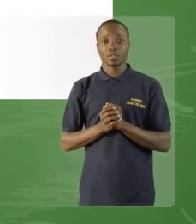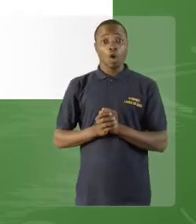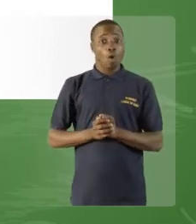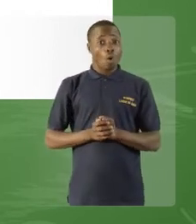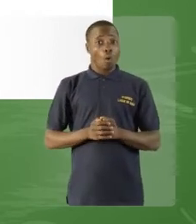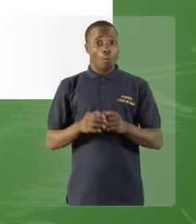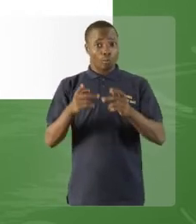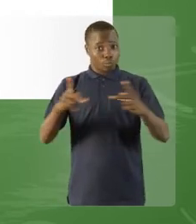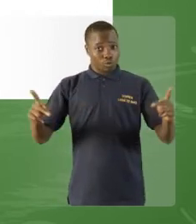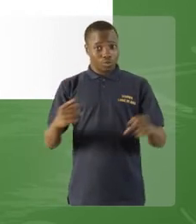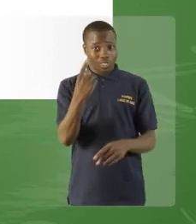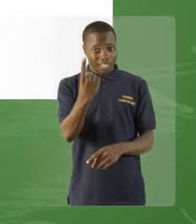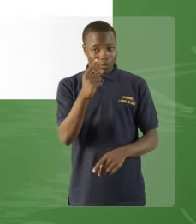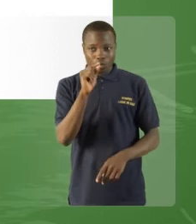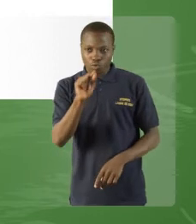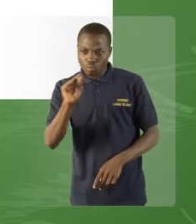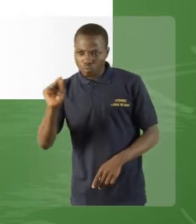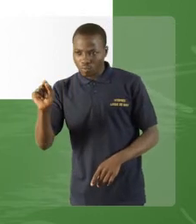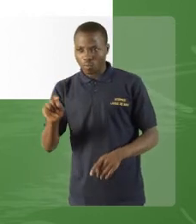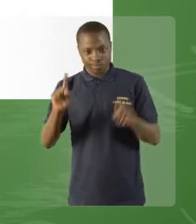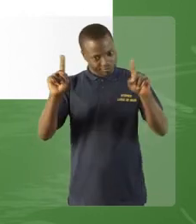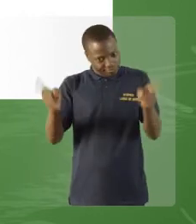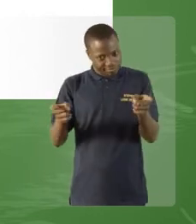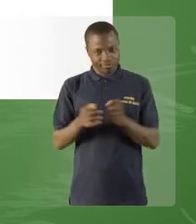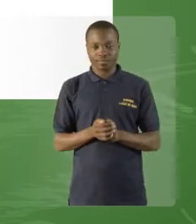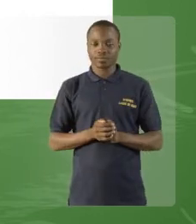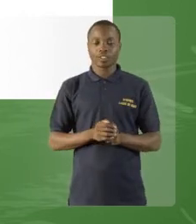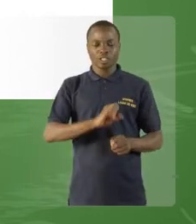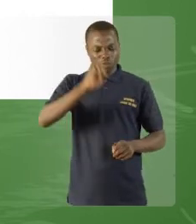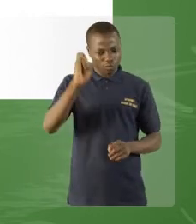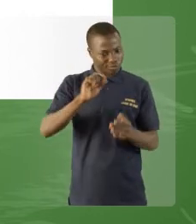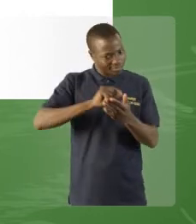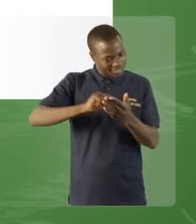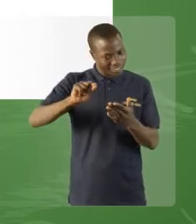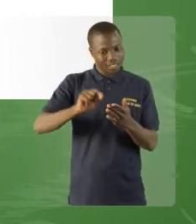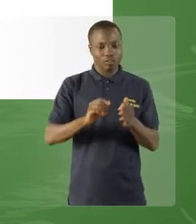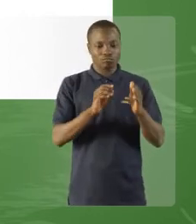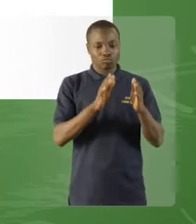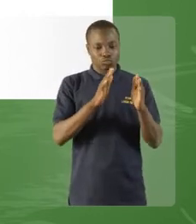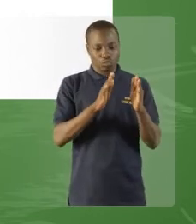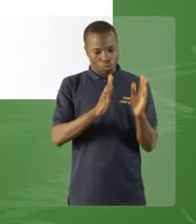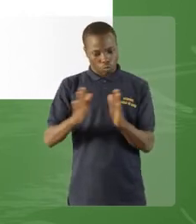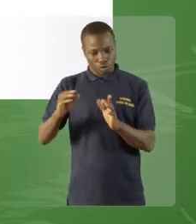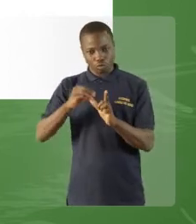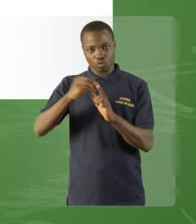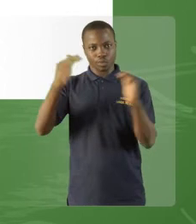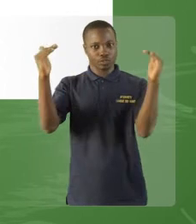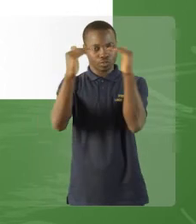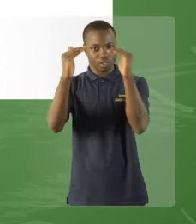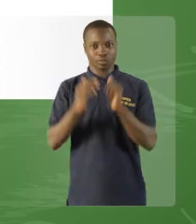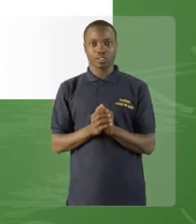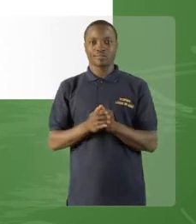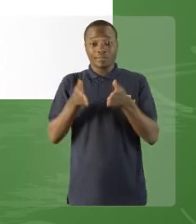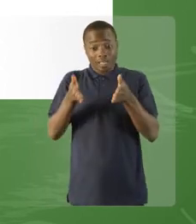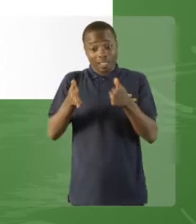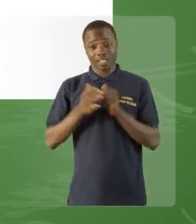On félicite cet homme car c'est un bon contribuable ». Proposition